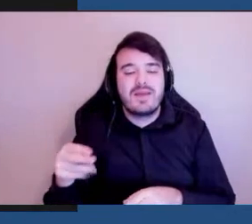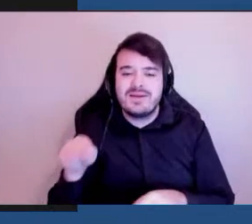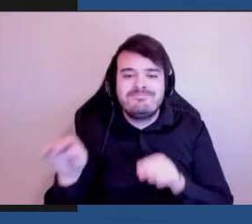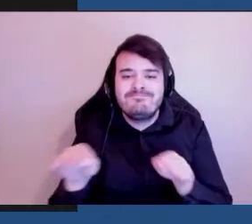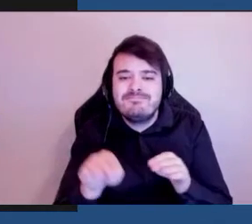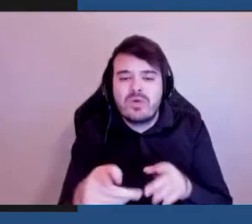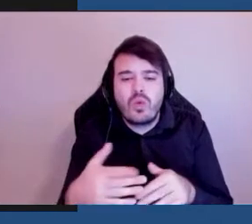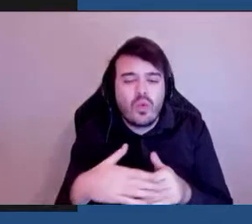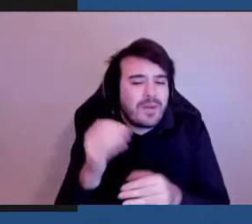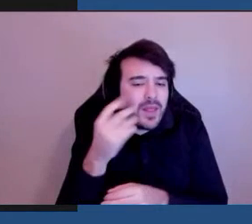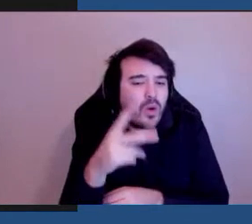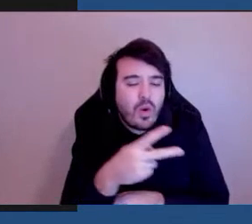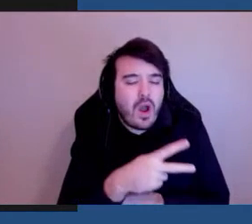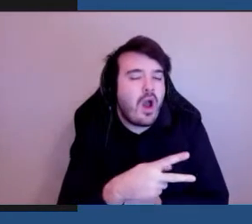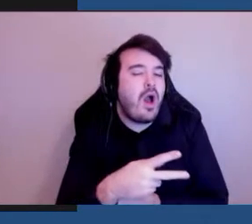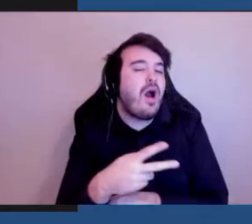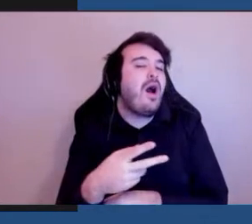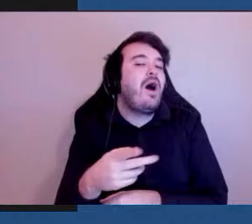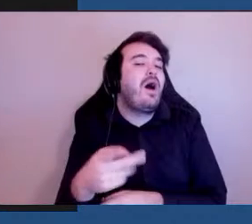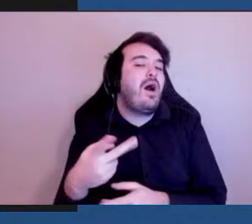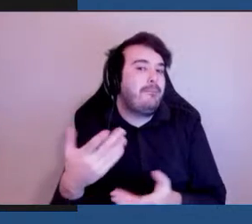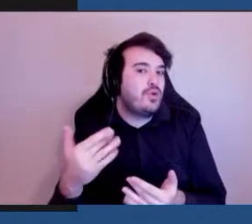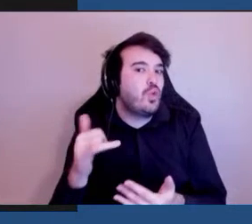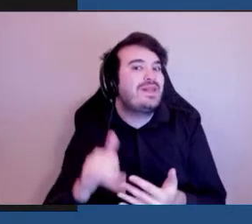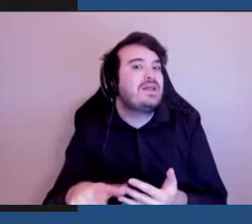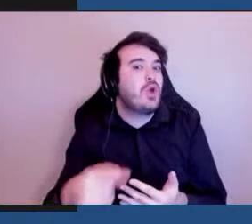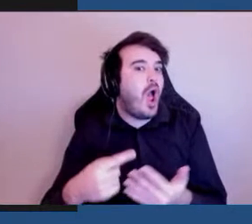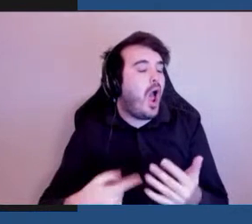besoins, on ne s'est pas forcément tenu compte.